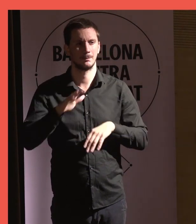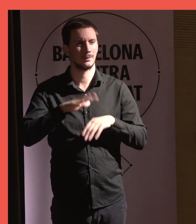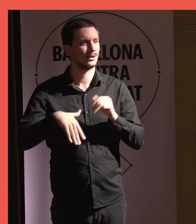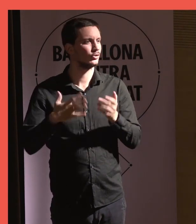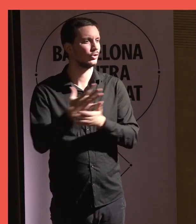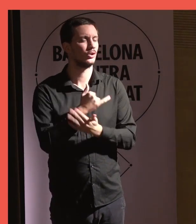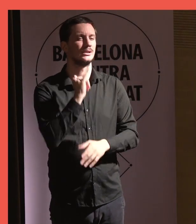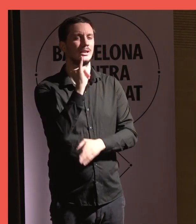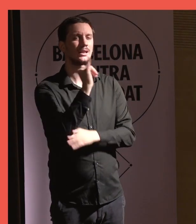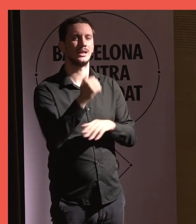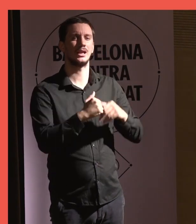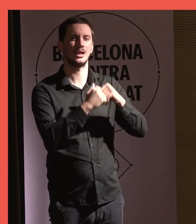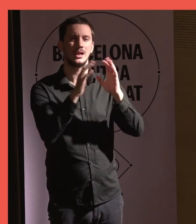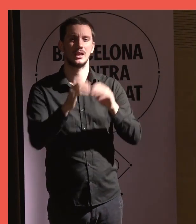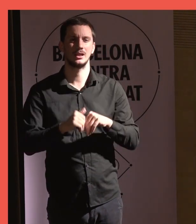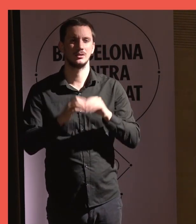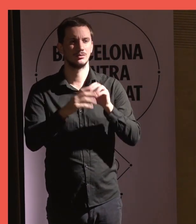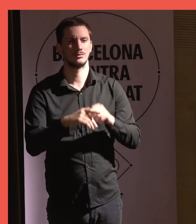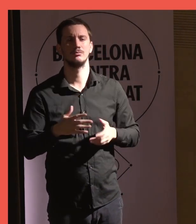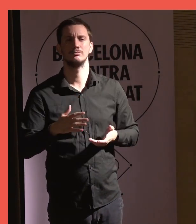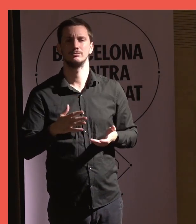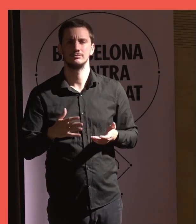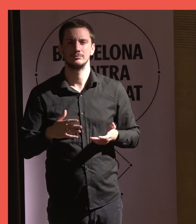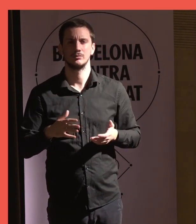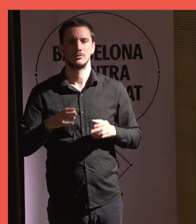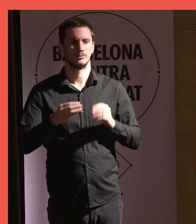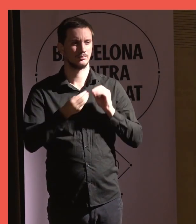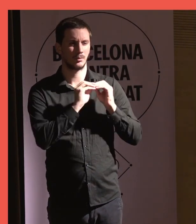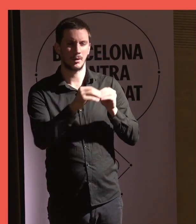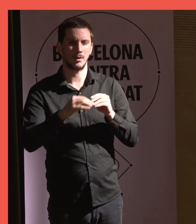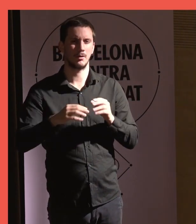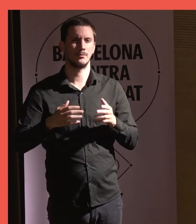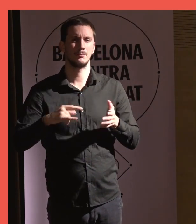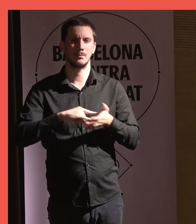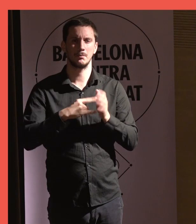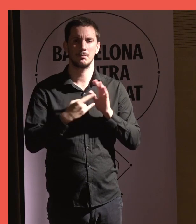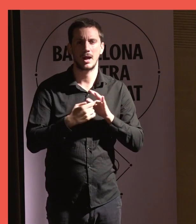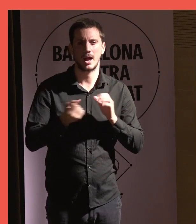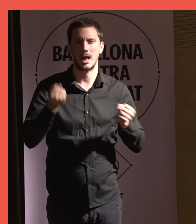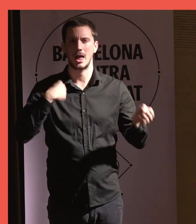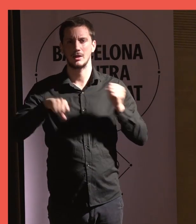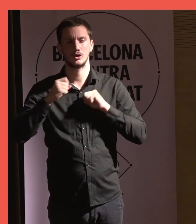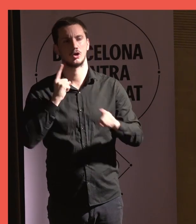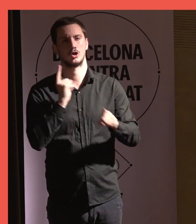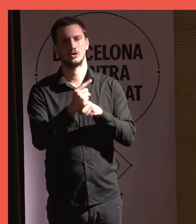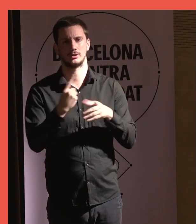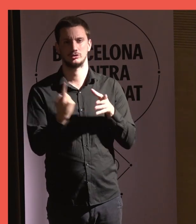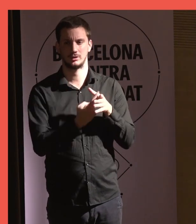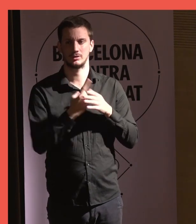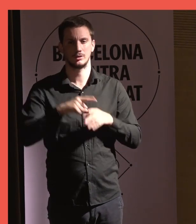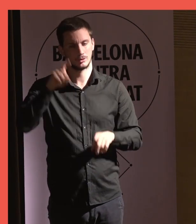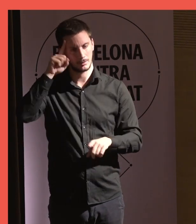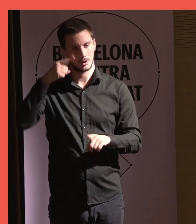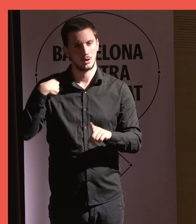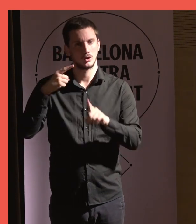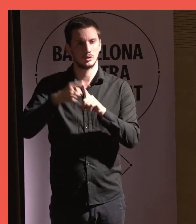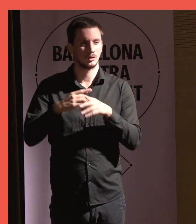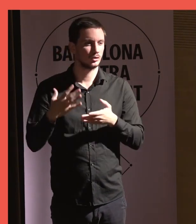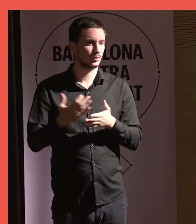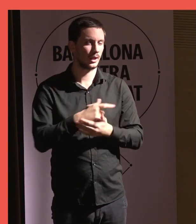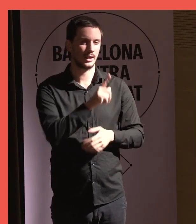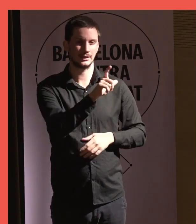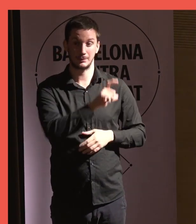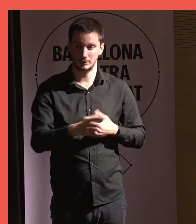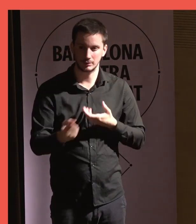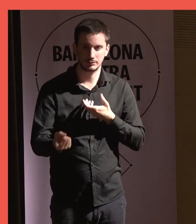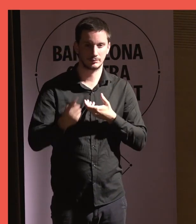totes les institucions a emprendre plans d'accions contra la soledat. Diu així, diu, amb l'objectiu d'implicar totes